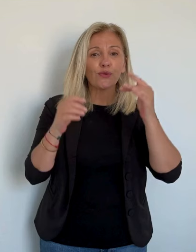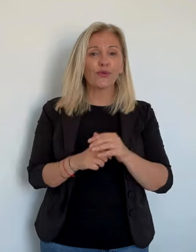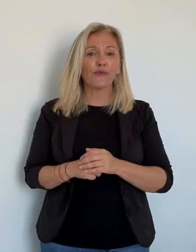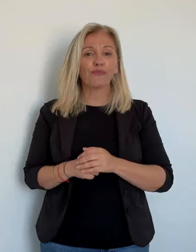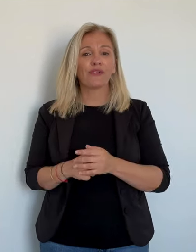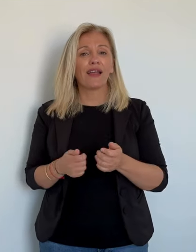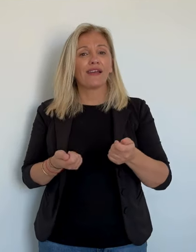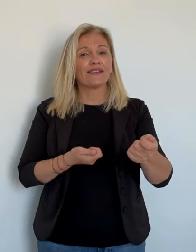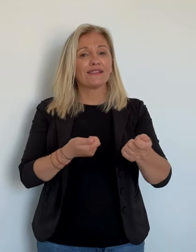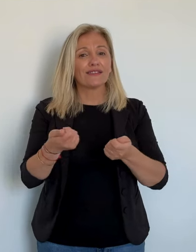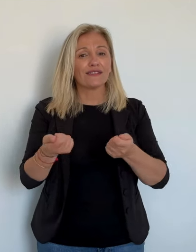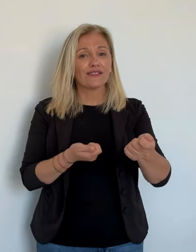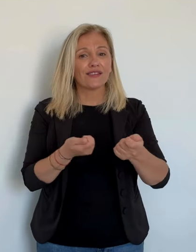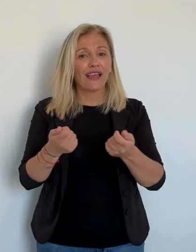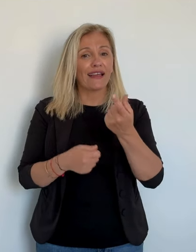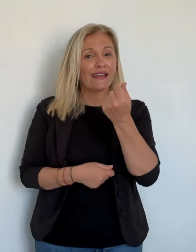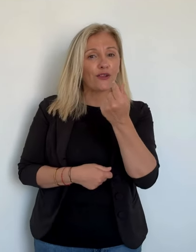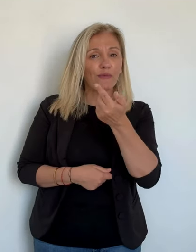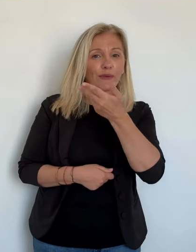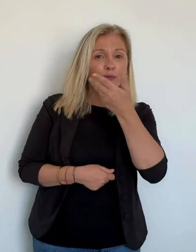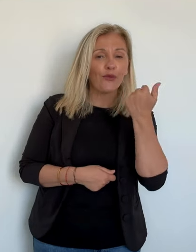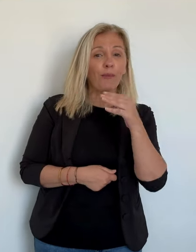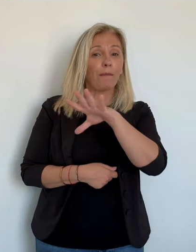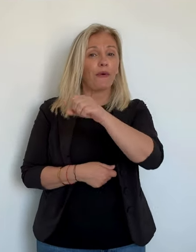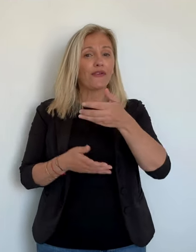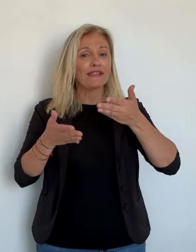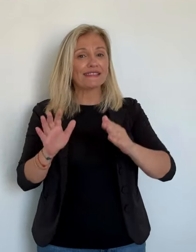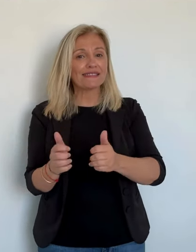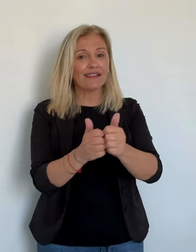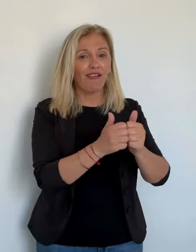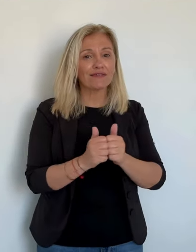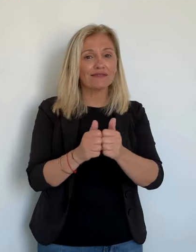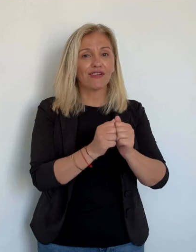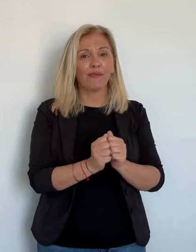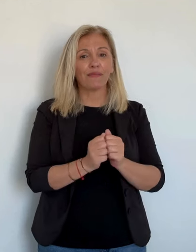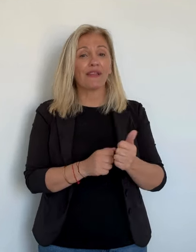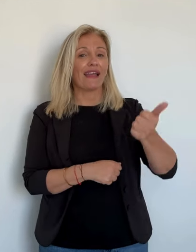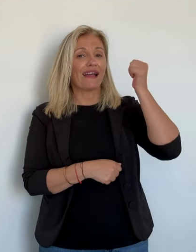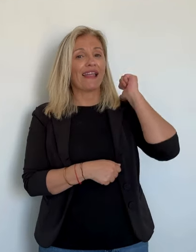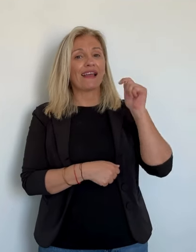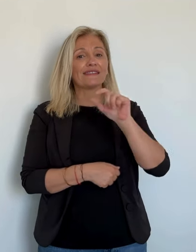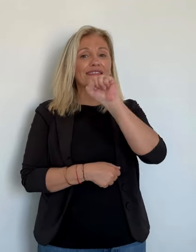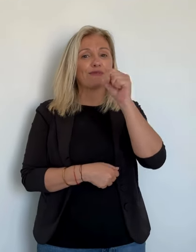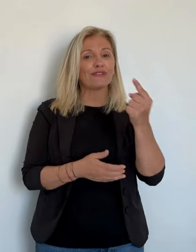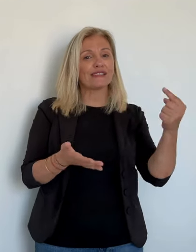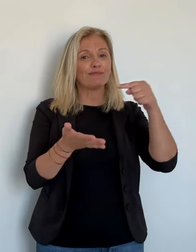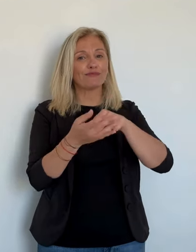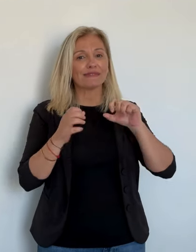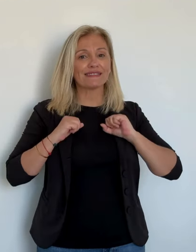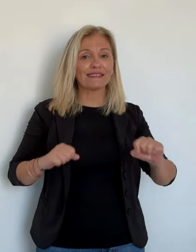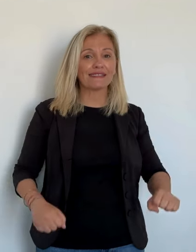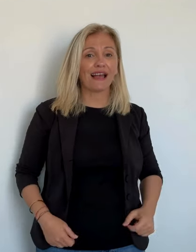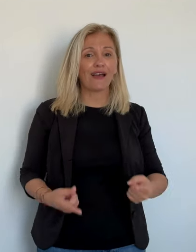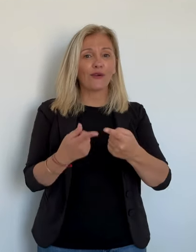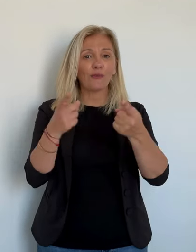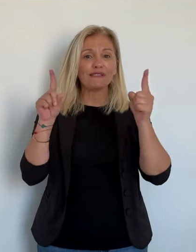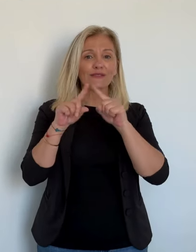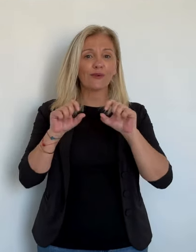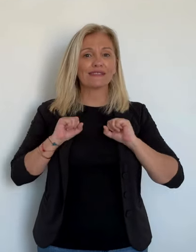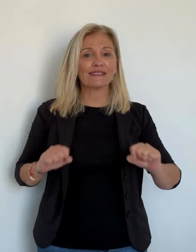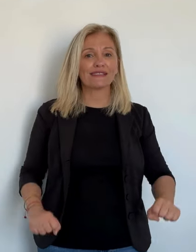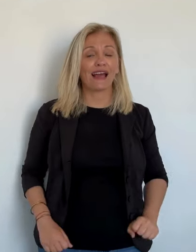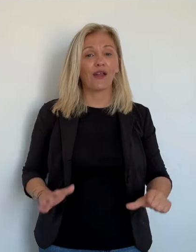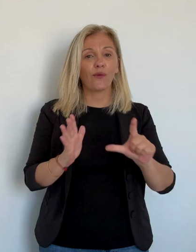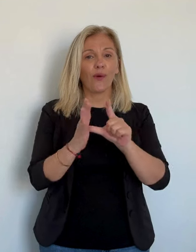Simeone était auditionné devant la commission des lois du Sénat. Une commission qui a créé une mission d'information sur l'évolution institutionnelle de la Corse.